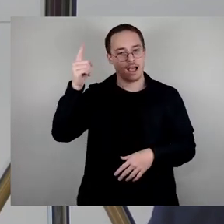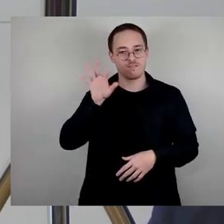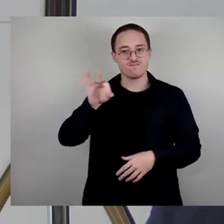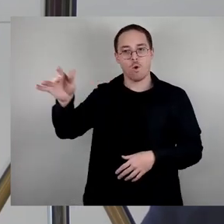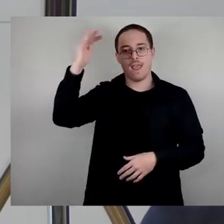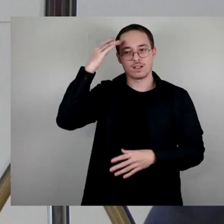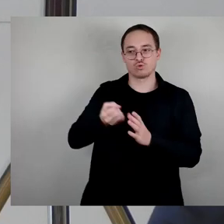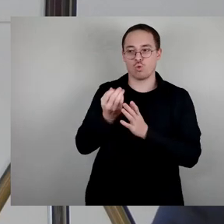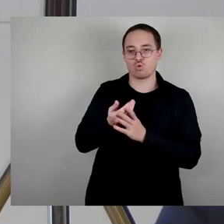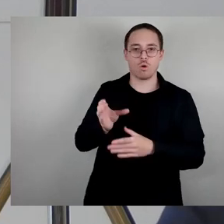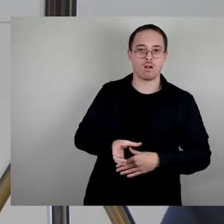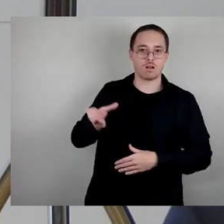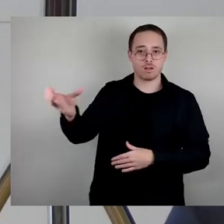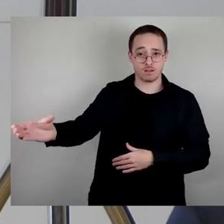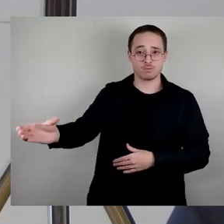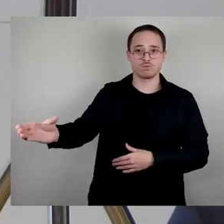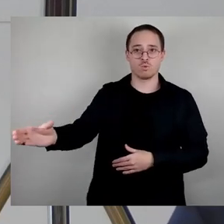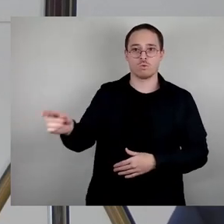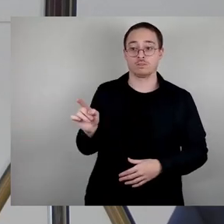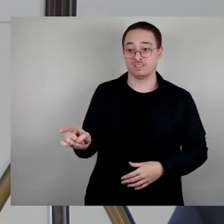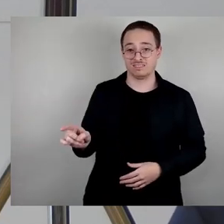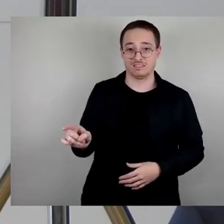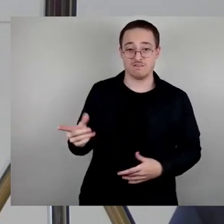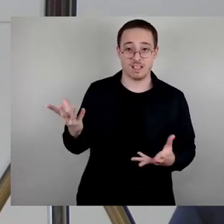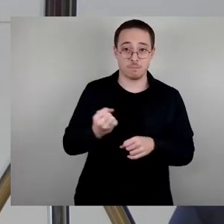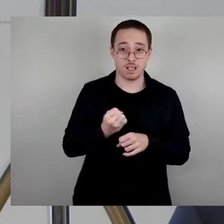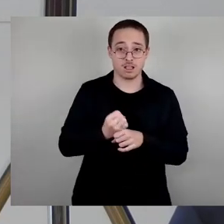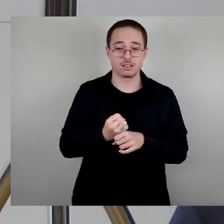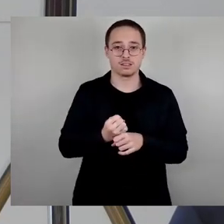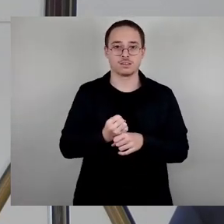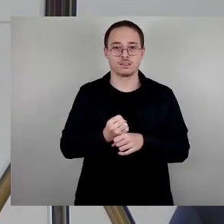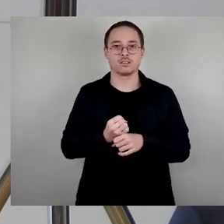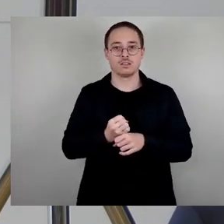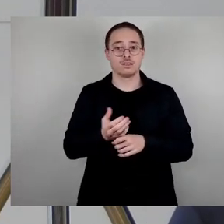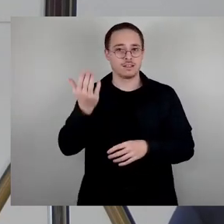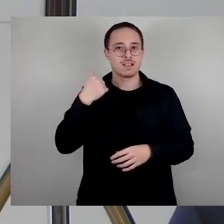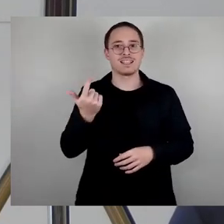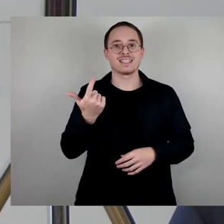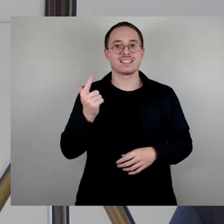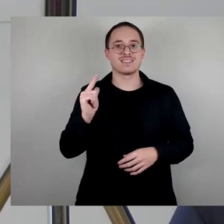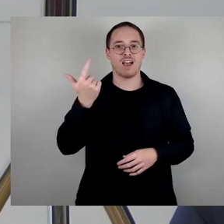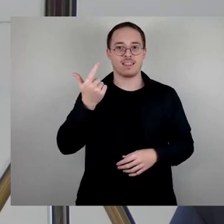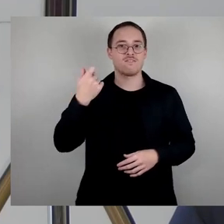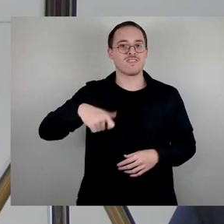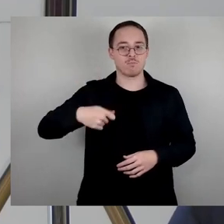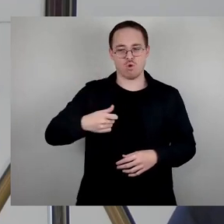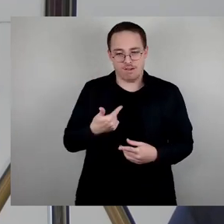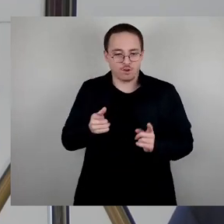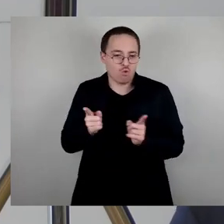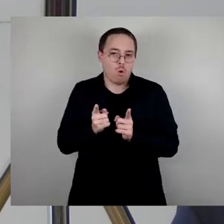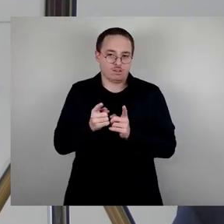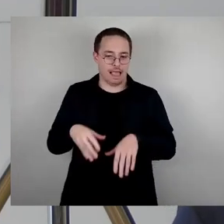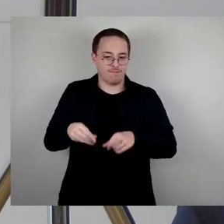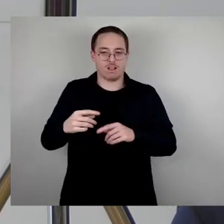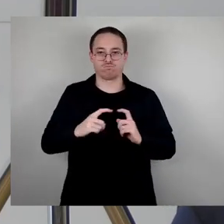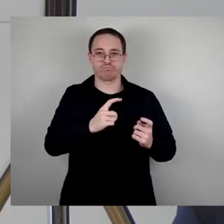der Beirat Erinnerungskulturen in seiner konstituierenden Sitzung am 2. Februar bereits kurz das Thema andiskutiert und ich darf darauf